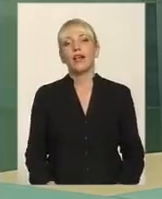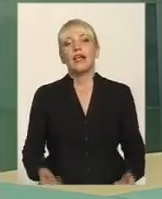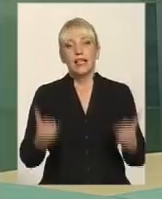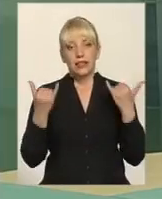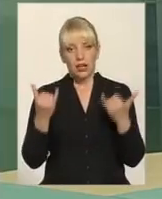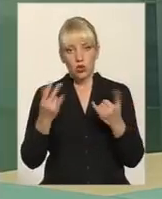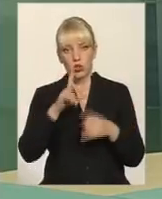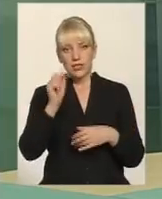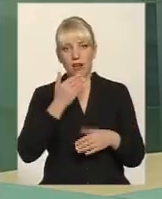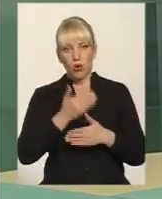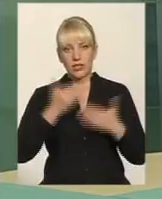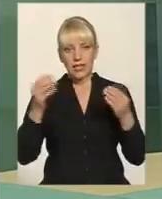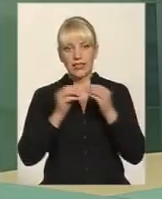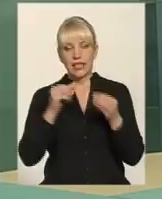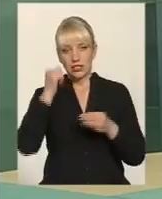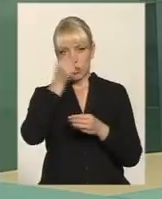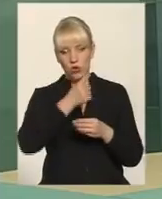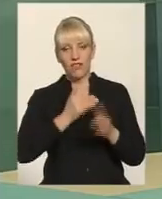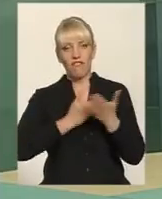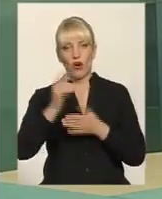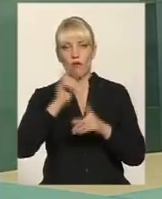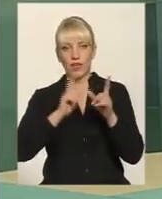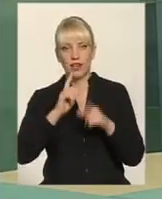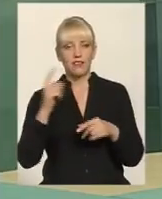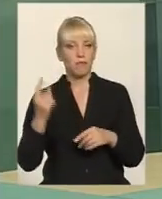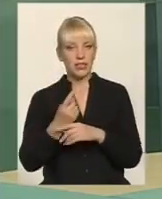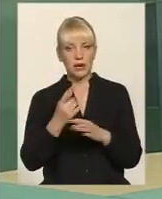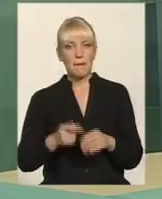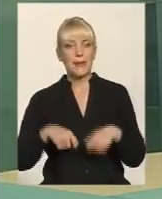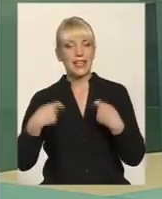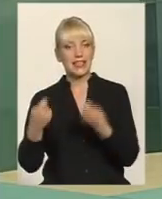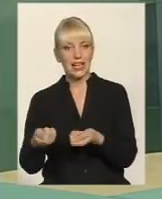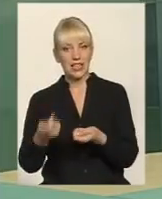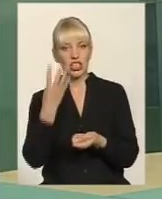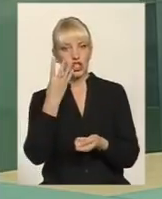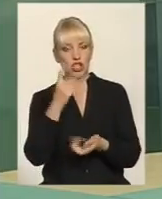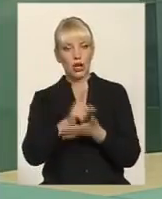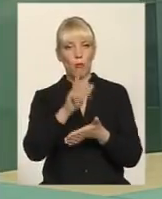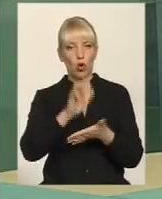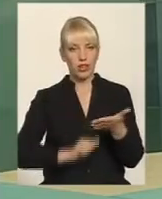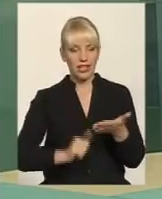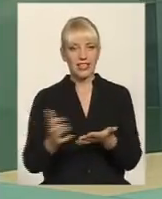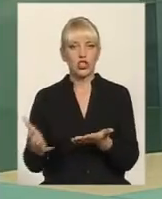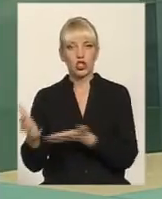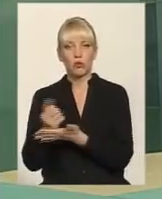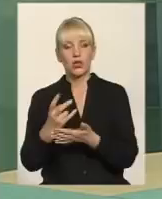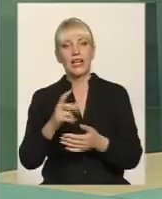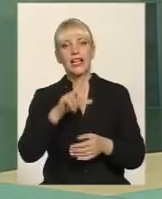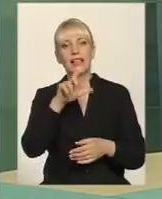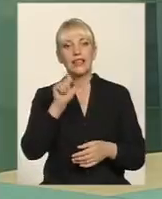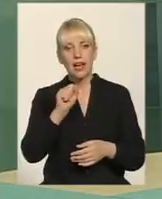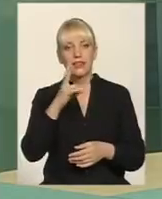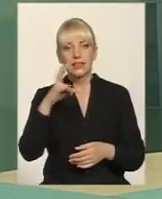за останніх 10 років Верховна Рада вперше передала 4 податки та збори на місцевий рівень з центрального рівня.